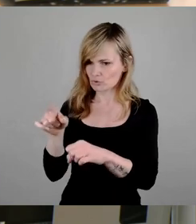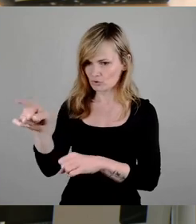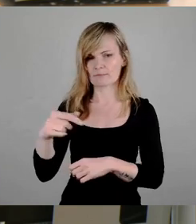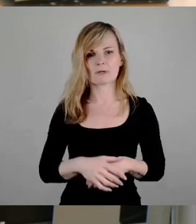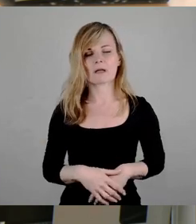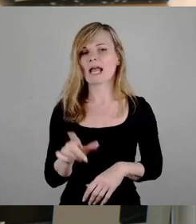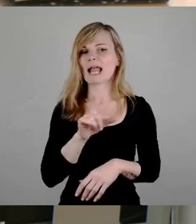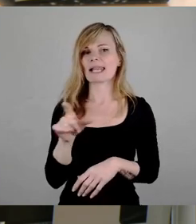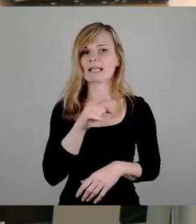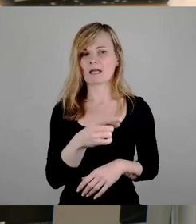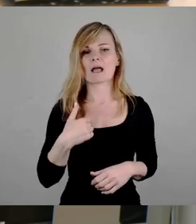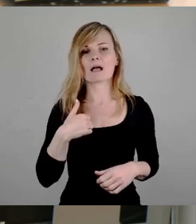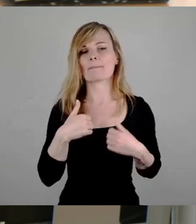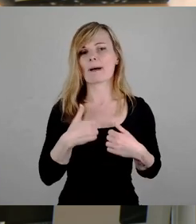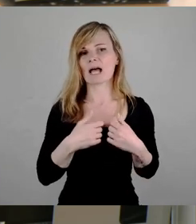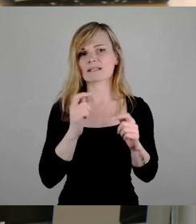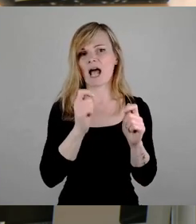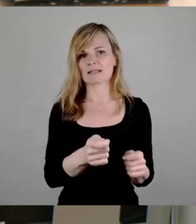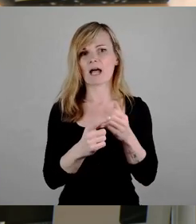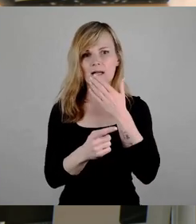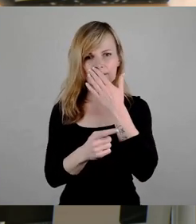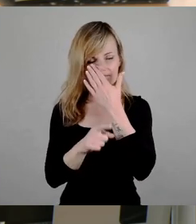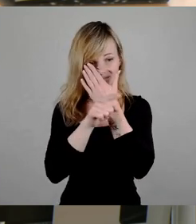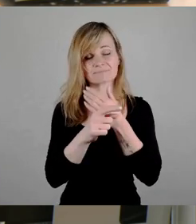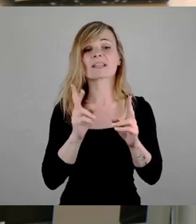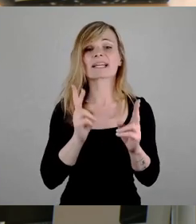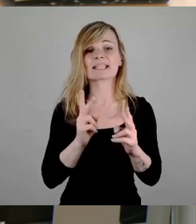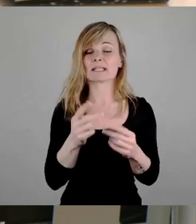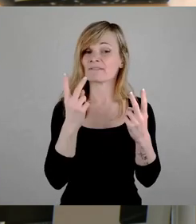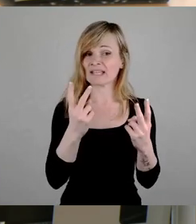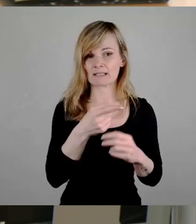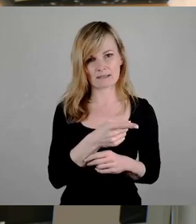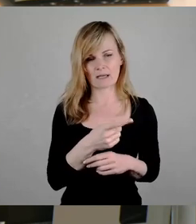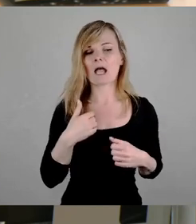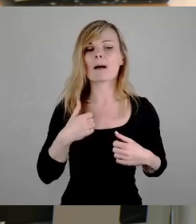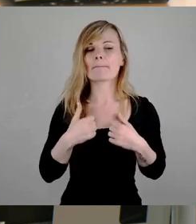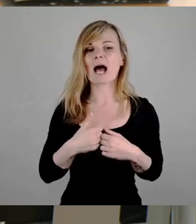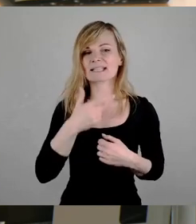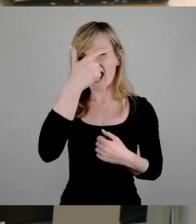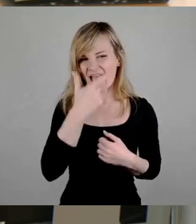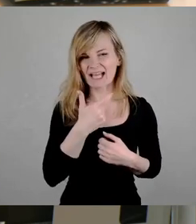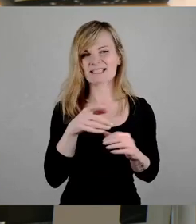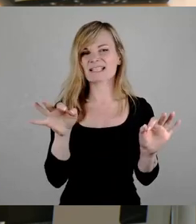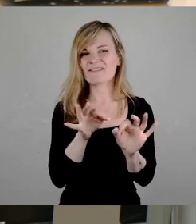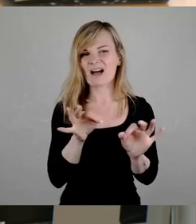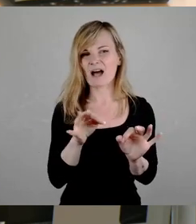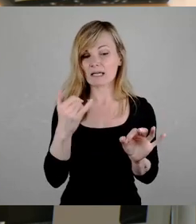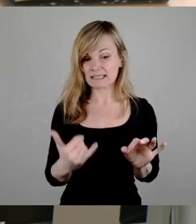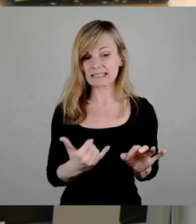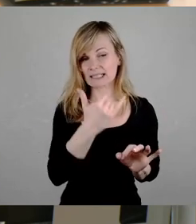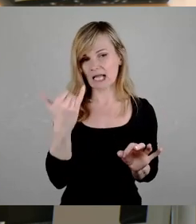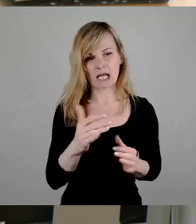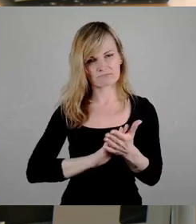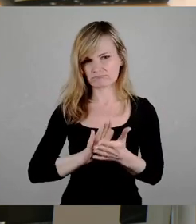erwähnt worden, natürlich richtig und wichtig. Das Bad hat aber nie ernsthaft in Gefahr bestanden. Also zumindest für dieses Jahr gibt es bereits